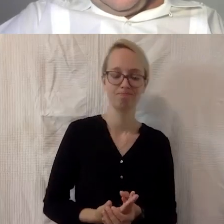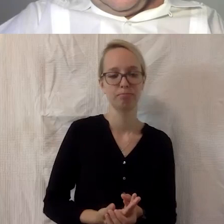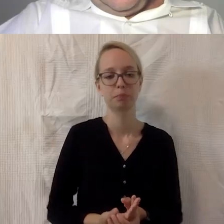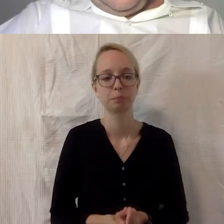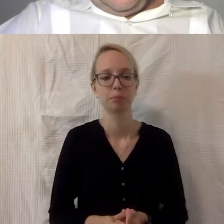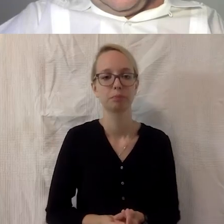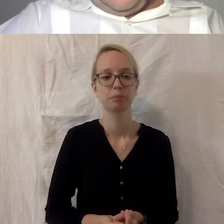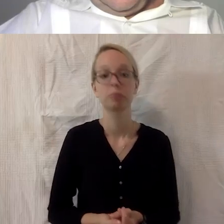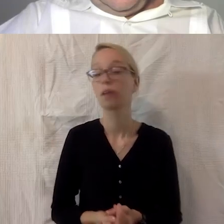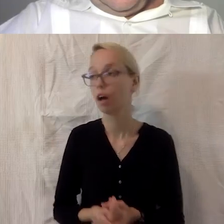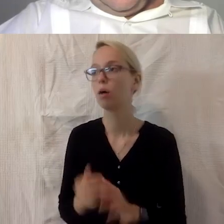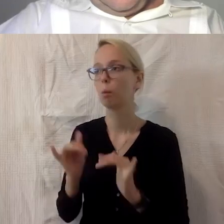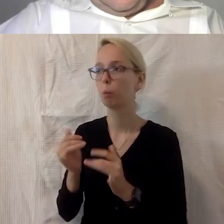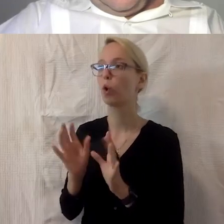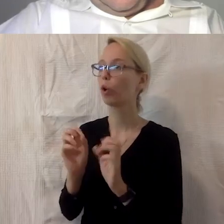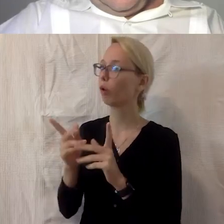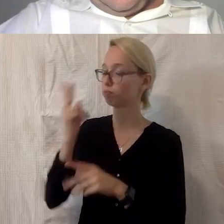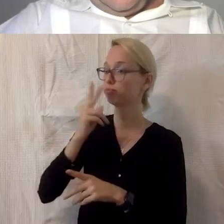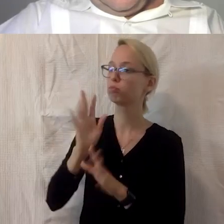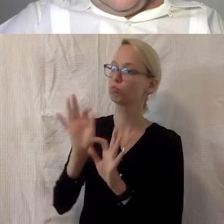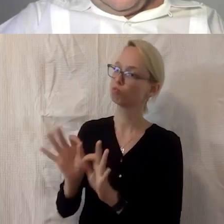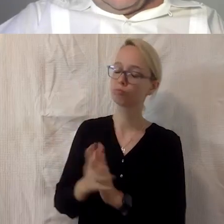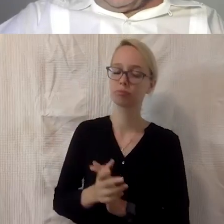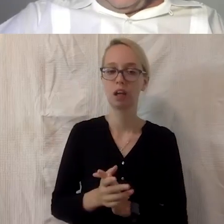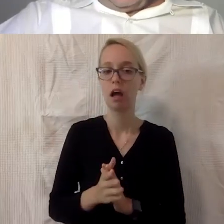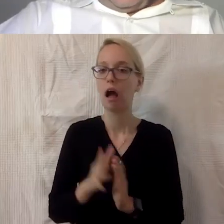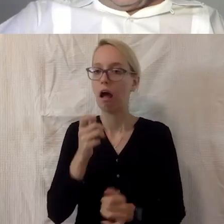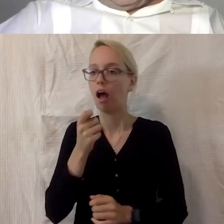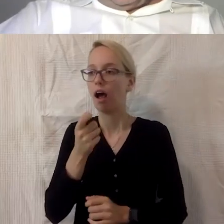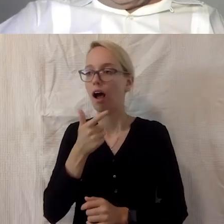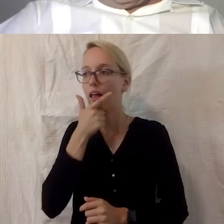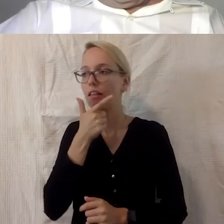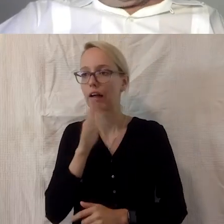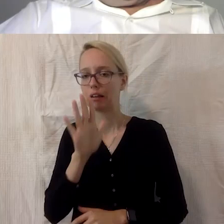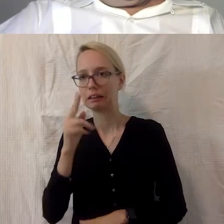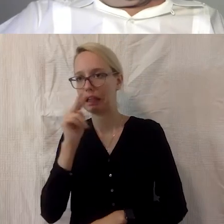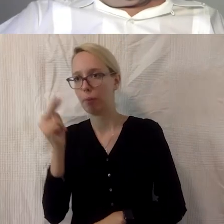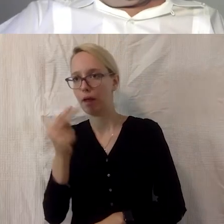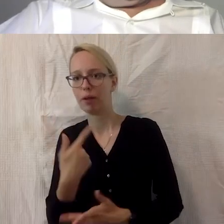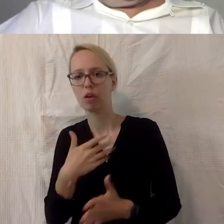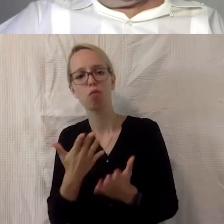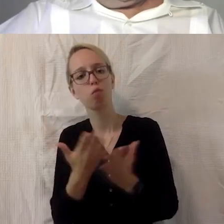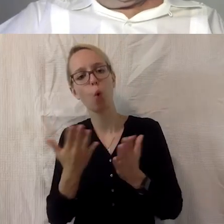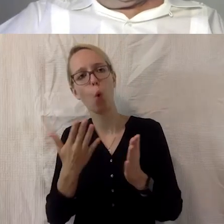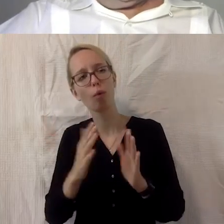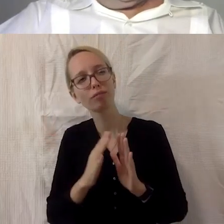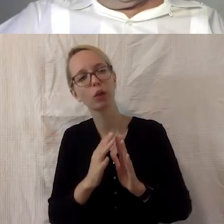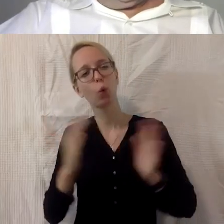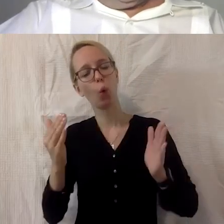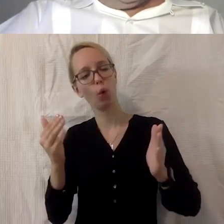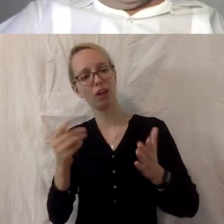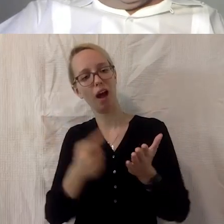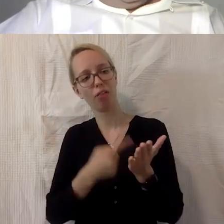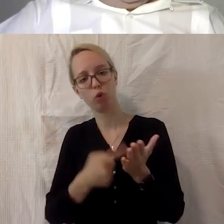Das ist nachvollziehbar. Andreas, aus deiner Sicht, was wären die größten, was sind die größten Hindernisse oder wo sind die größten Anforderungen